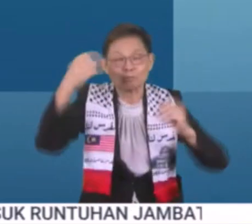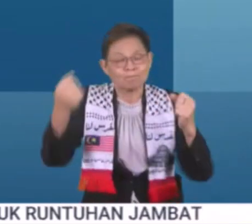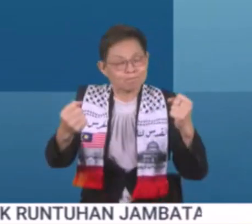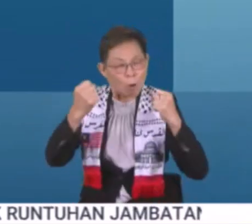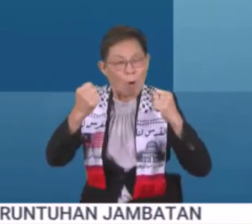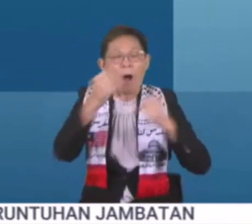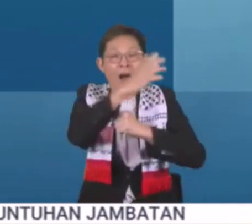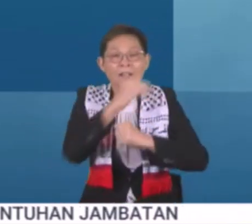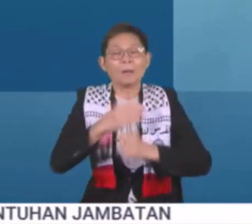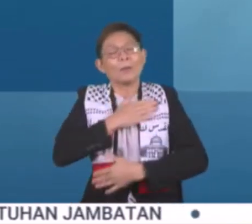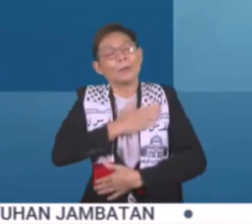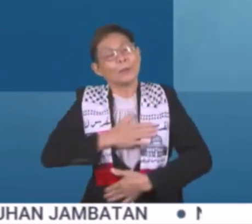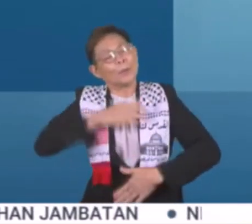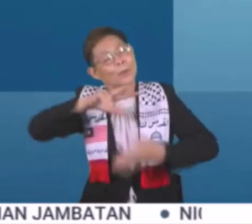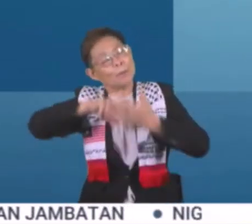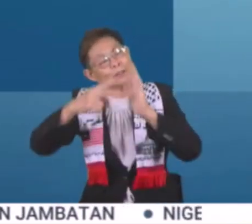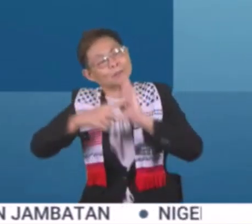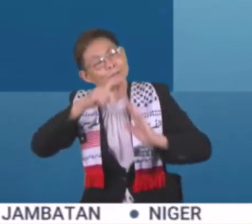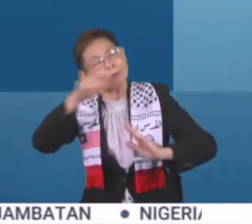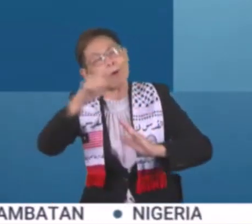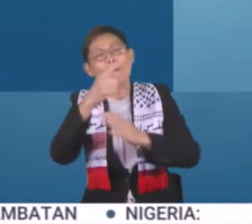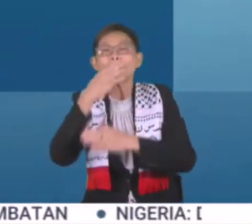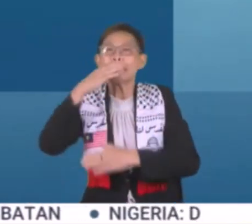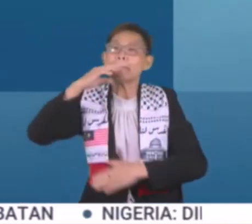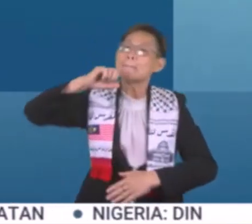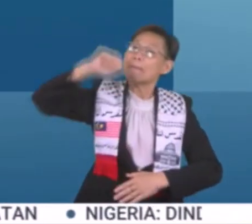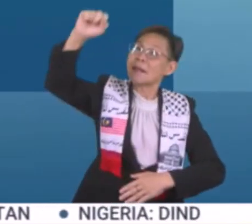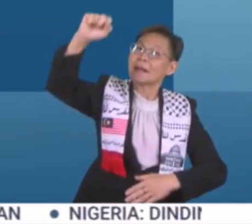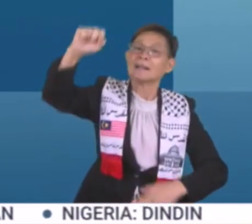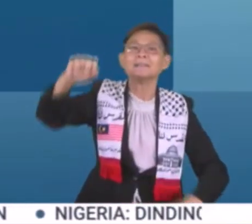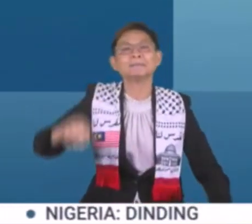memantapkan serta menghayati erti sebenar kemerdekaan.